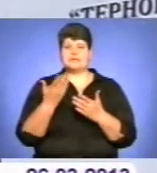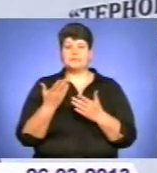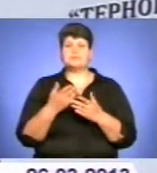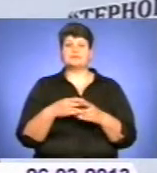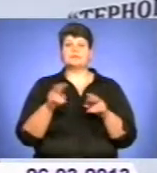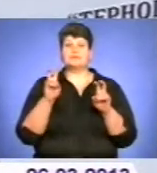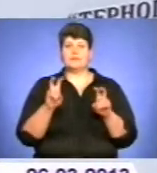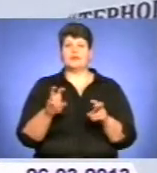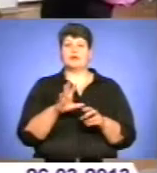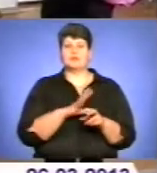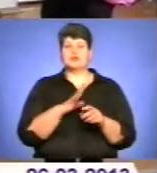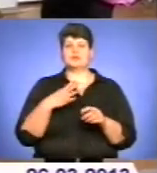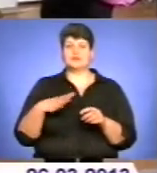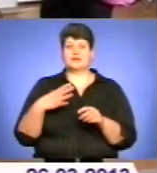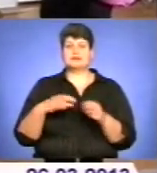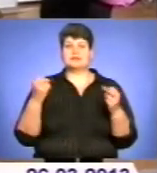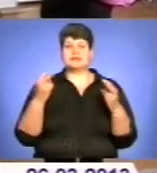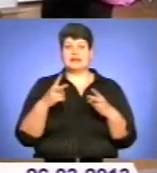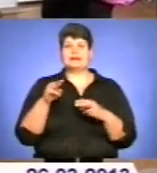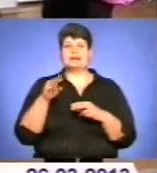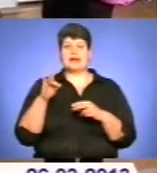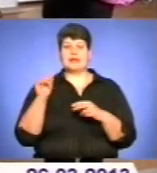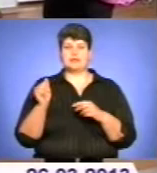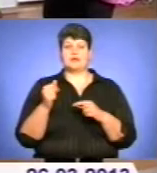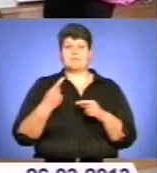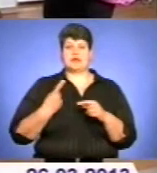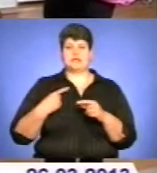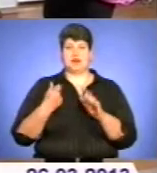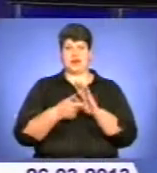конференції чекали і спеціальні тренінги, майстер-класи.